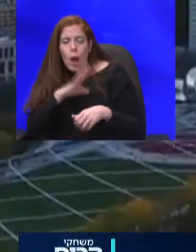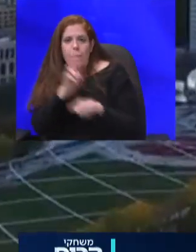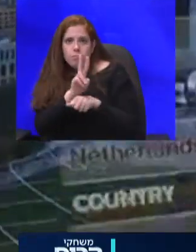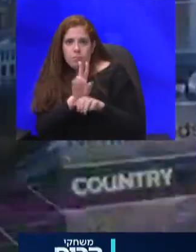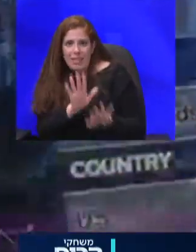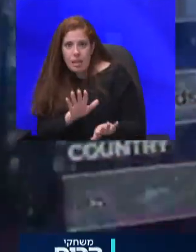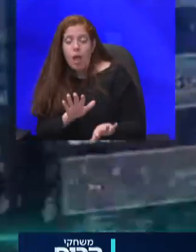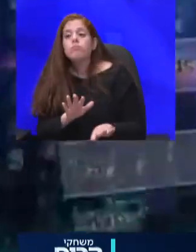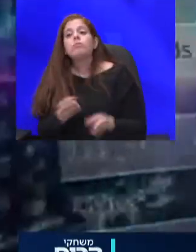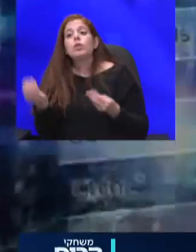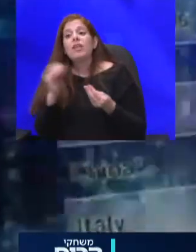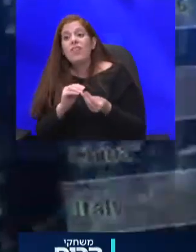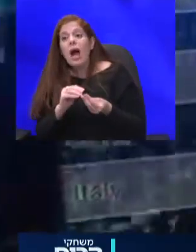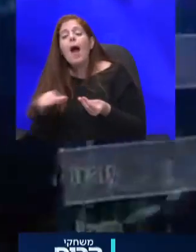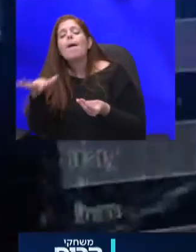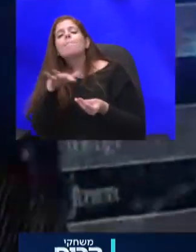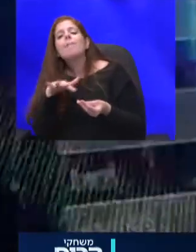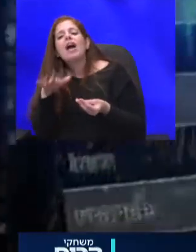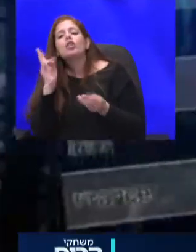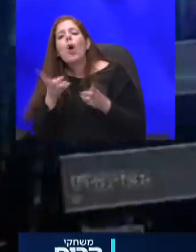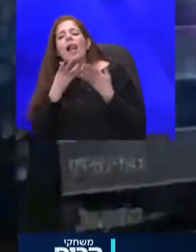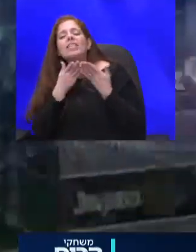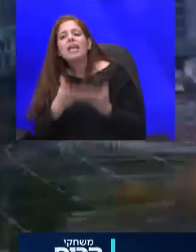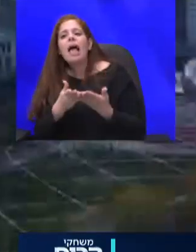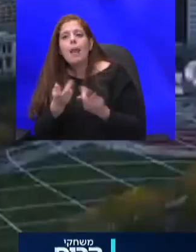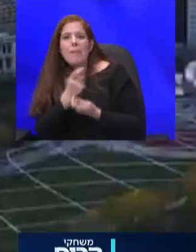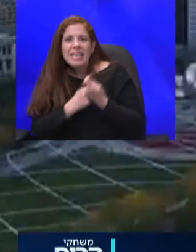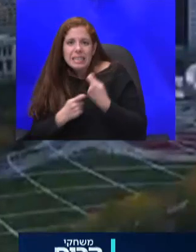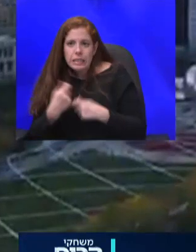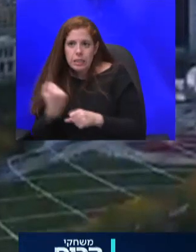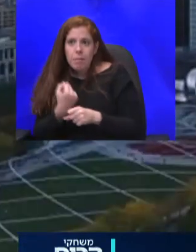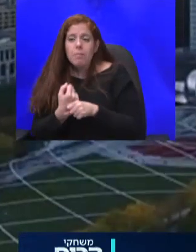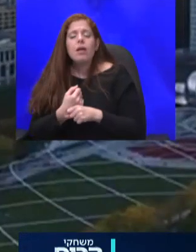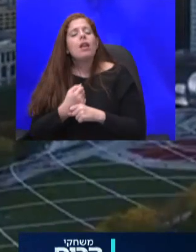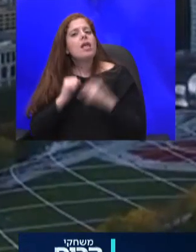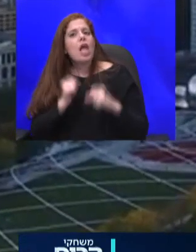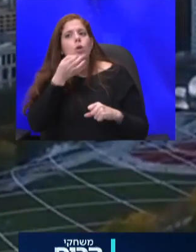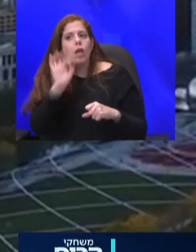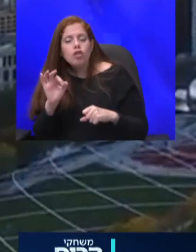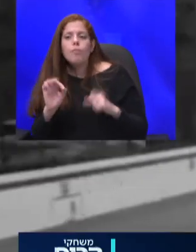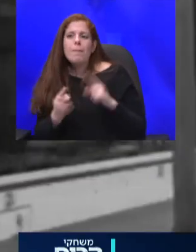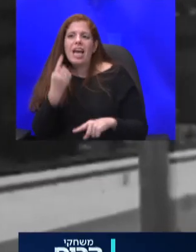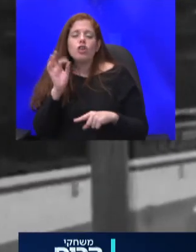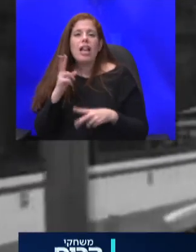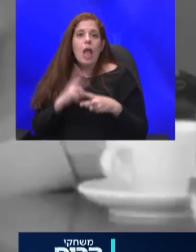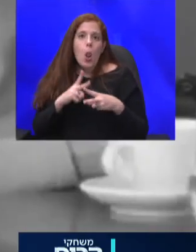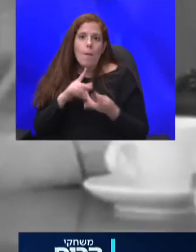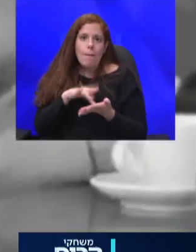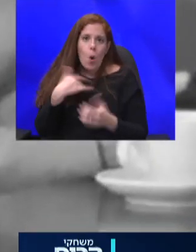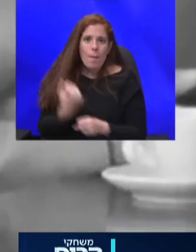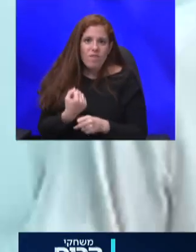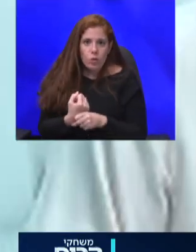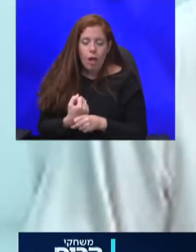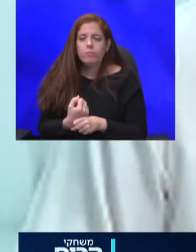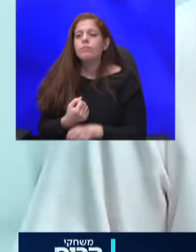החכמה יכולה גם לסייע למעסיקים למשל להתנהל טוב יותר במקרה של תחלואה במקום העבודה הוא בעצם יודע למדוד